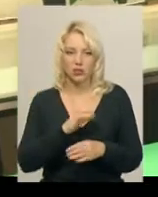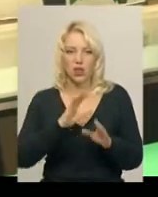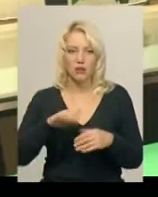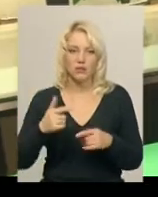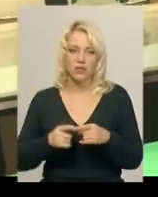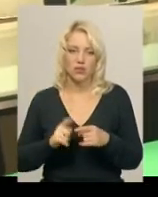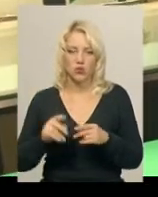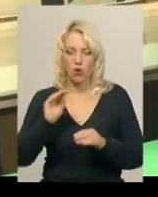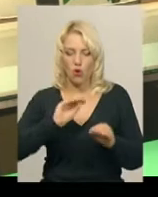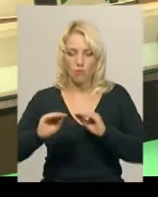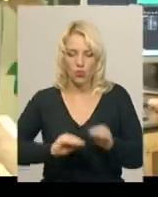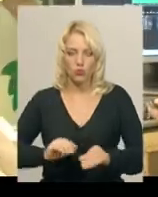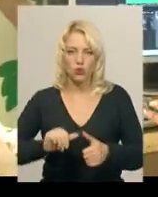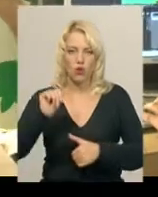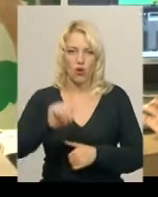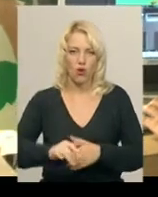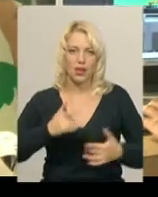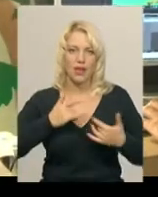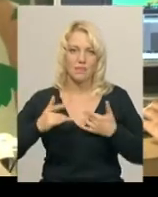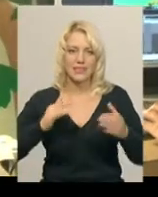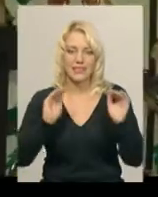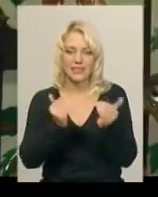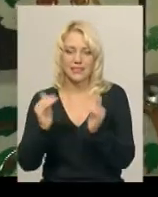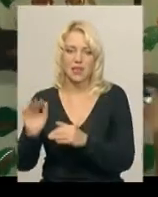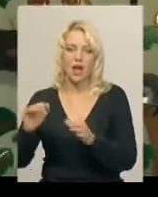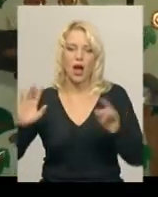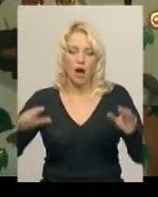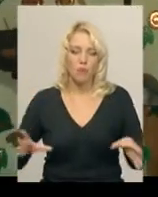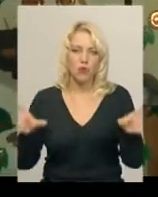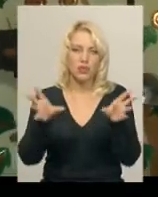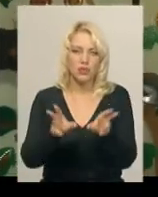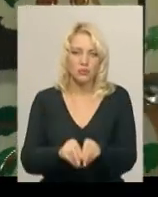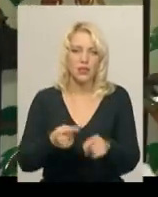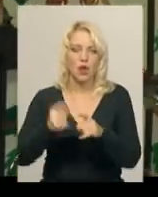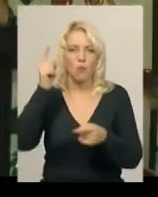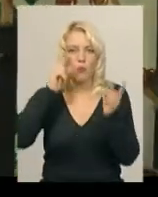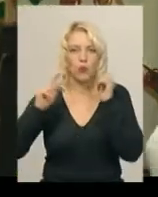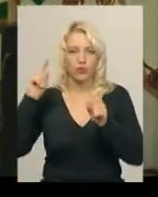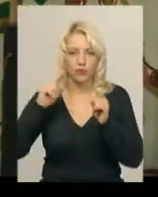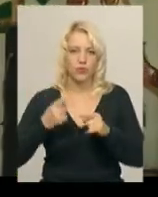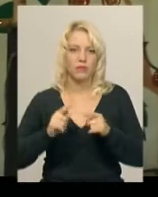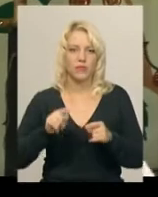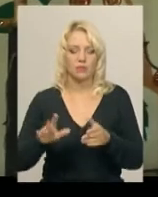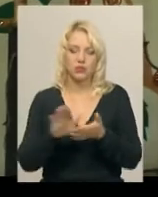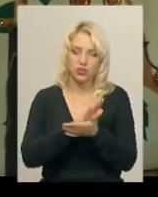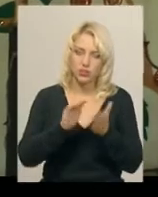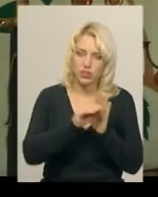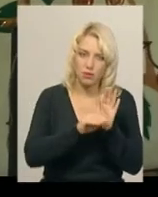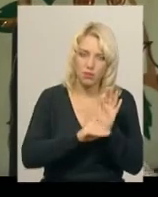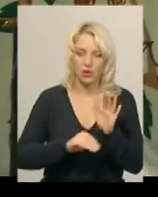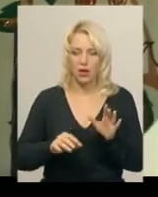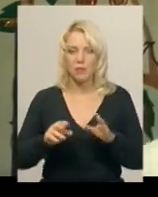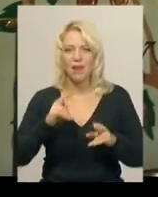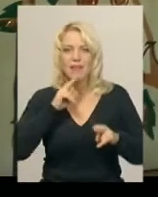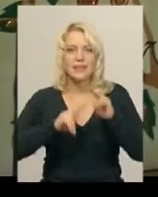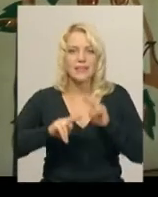Потсігон монтує окремі сцени, з яких згодом створює мультфільм. Все це потім в комп'ютерній програмі чиститься, якщо потрібно, склеються